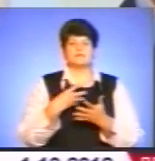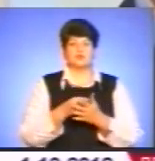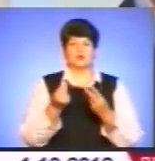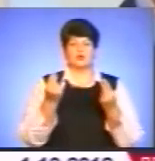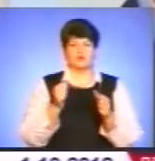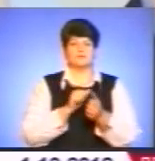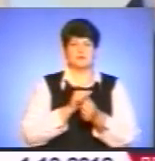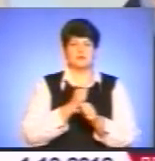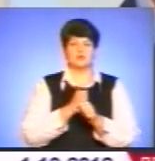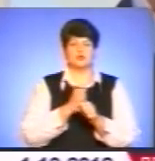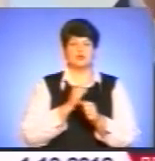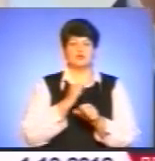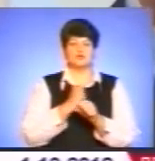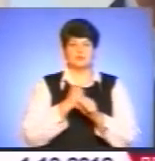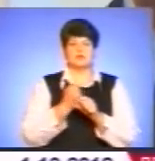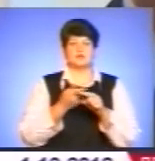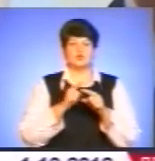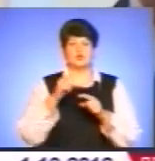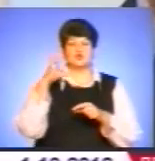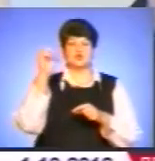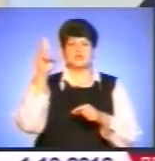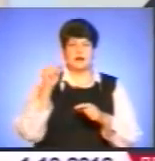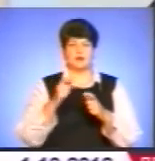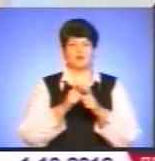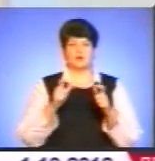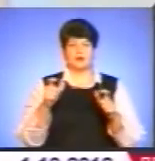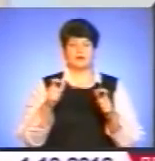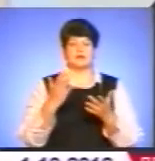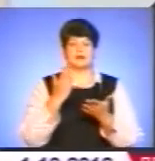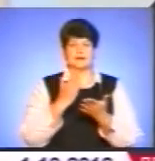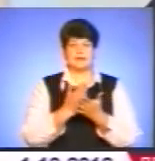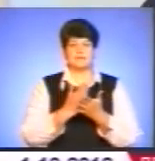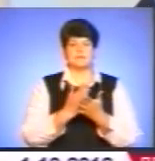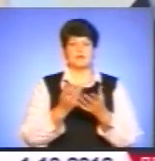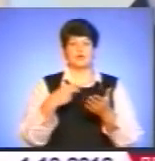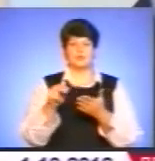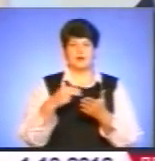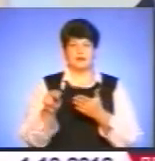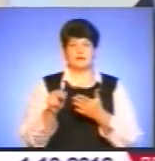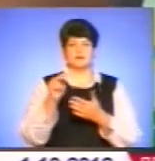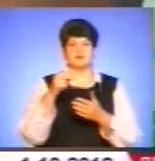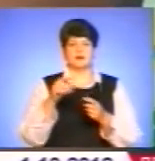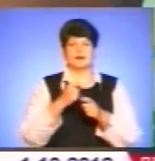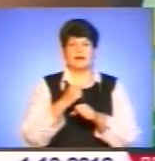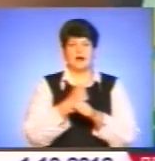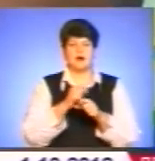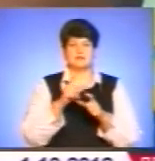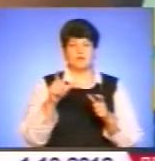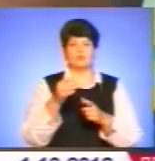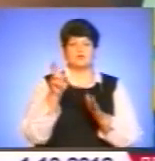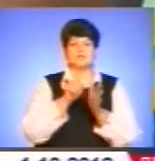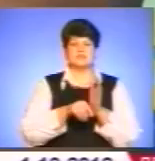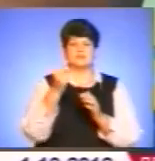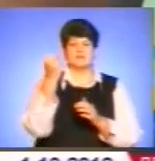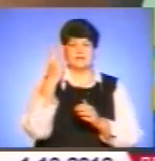надрукували цю соціальну картку, яка дає право придбувати аптеки, в аптаці ліки знижкою 12%. Поки що виготовили